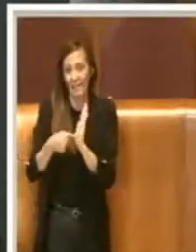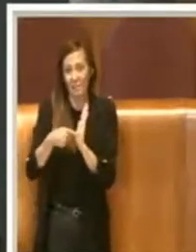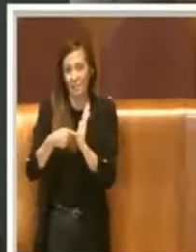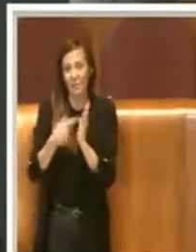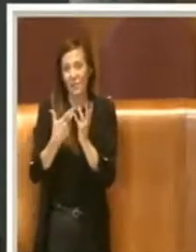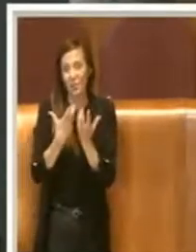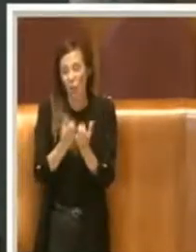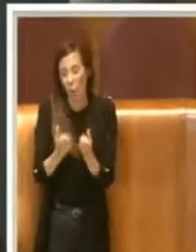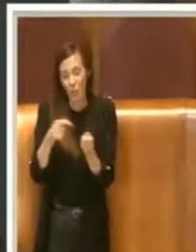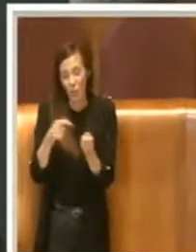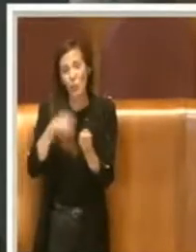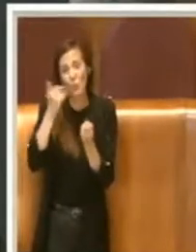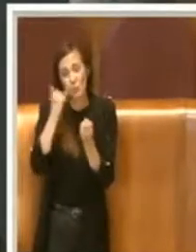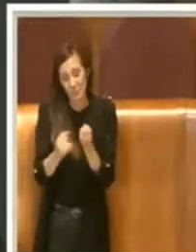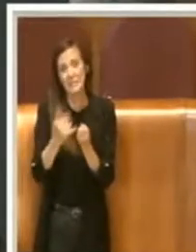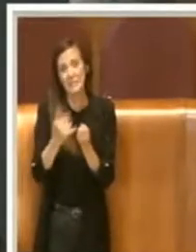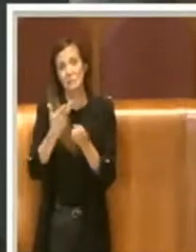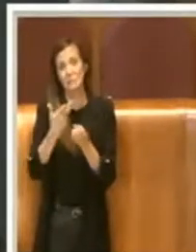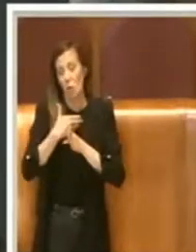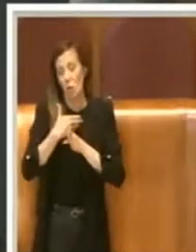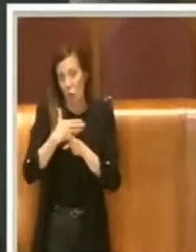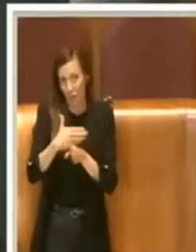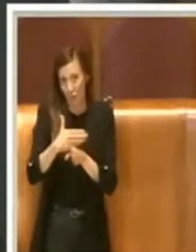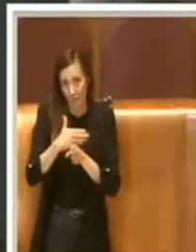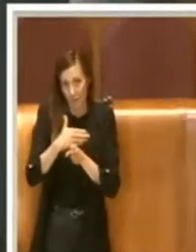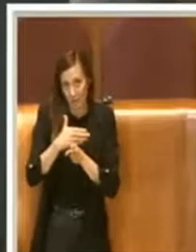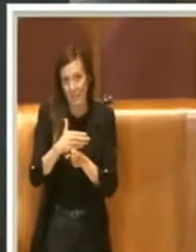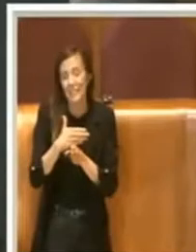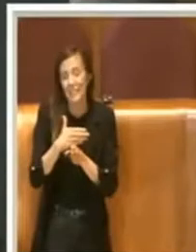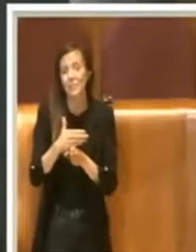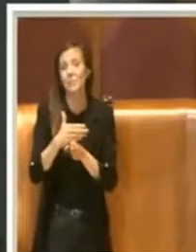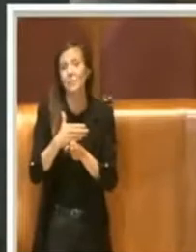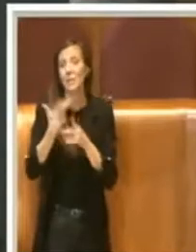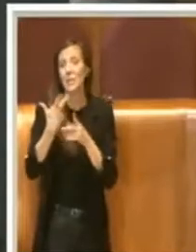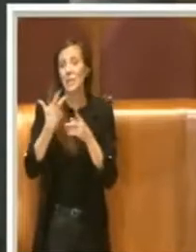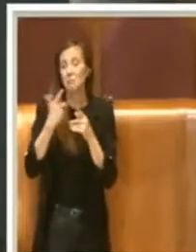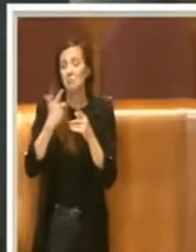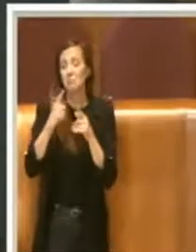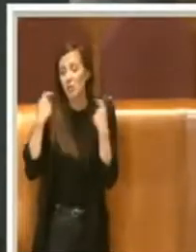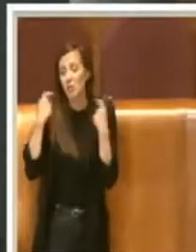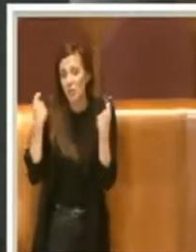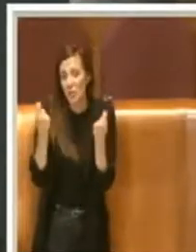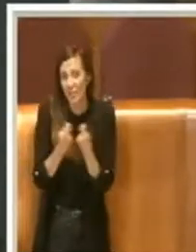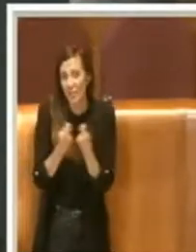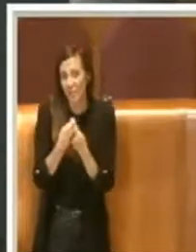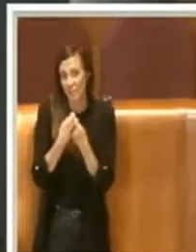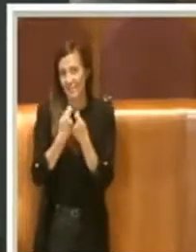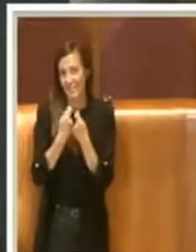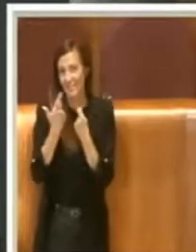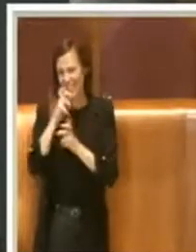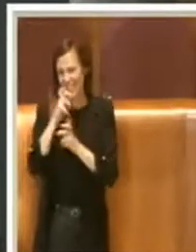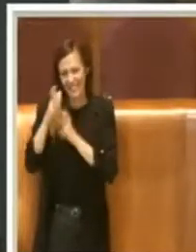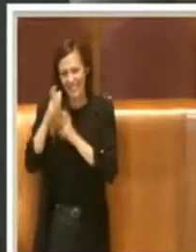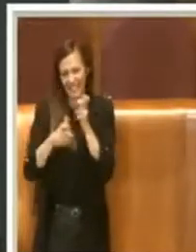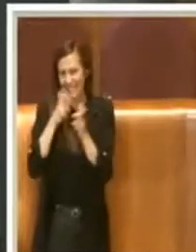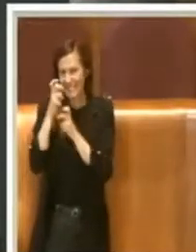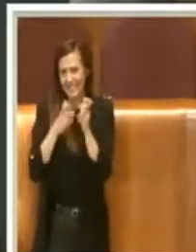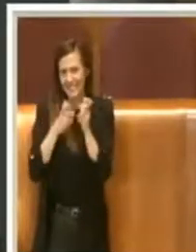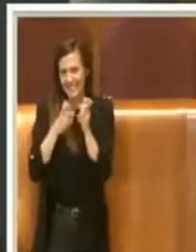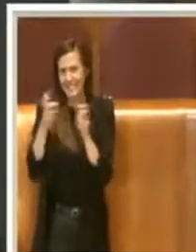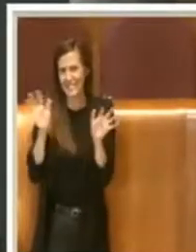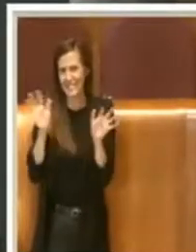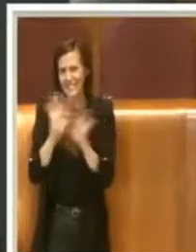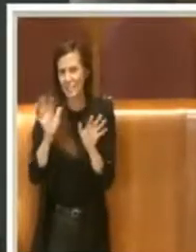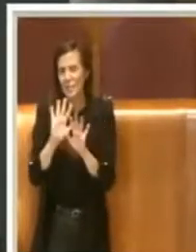contenuto che ritengo condivisibile anche in linea generale, al di là della crisi tremenda che stiamo vivendo, io sono sempre